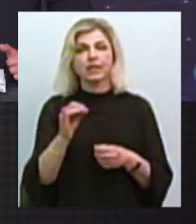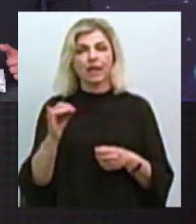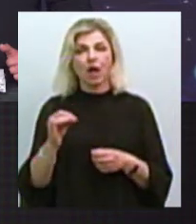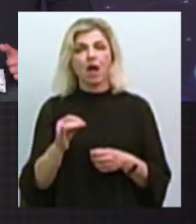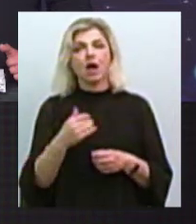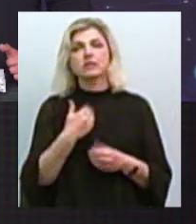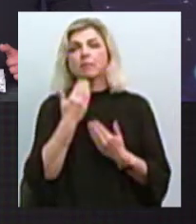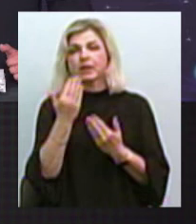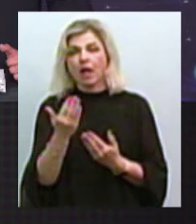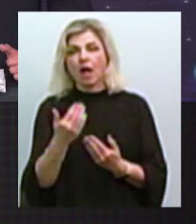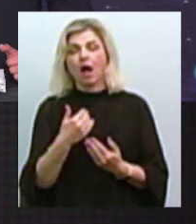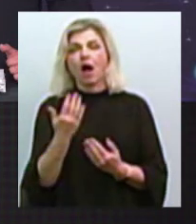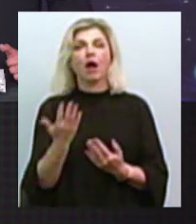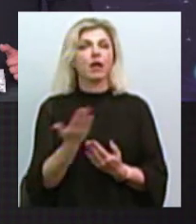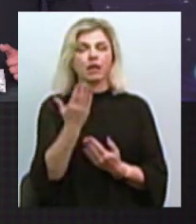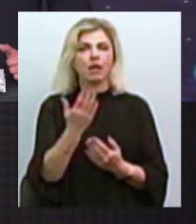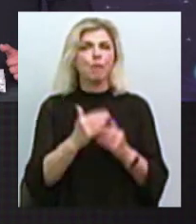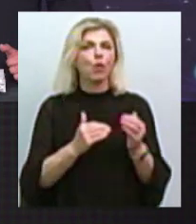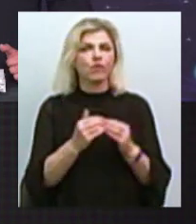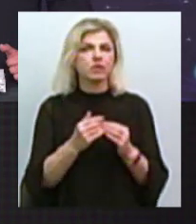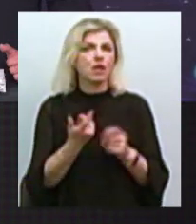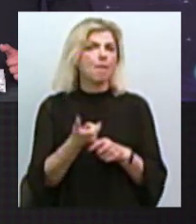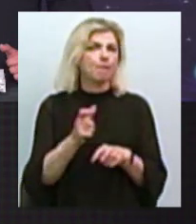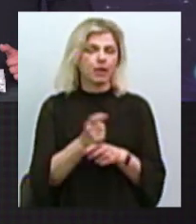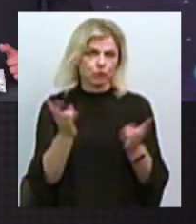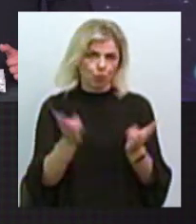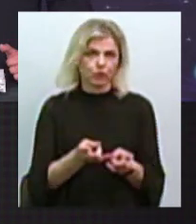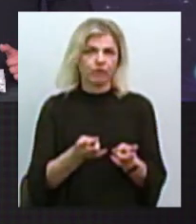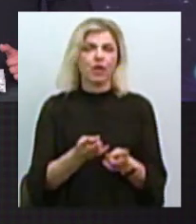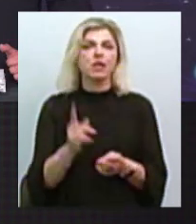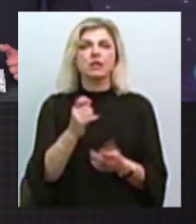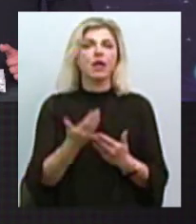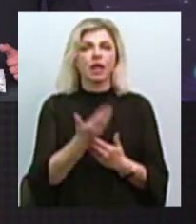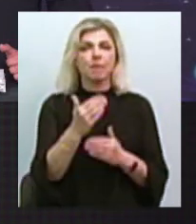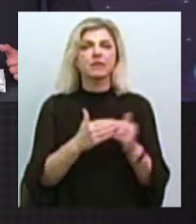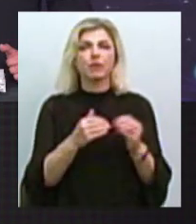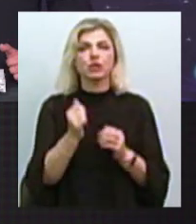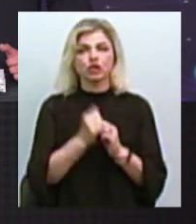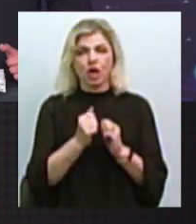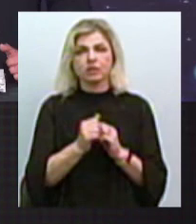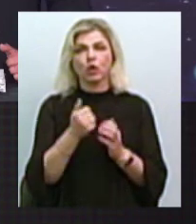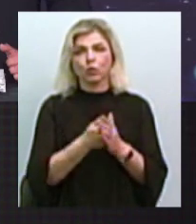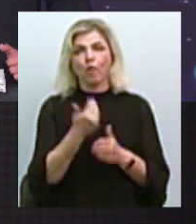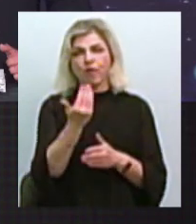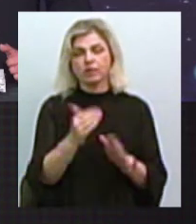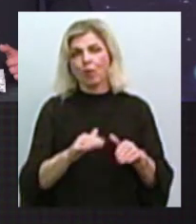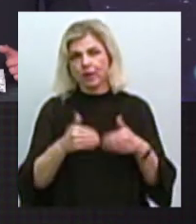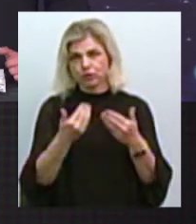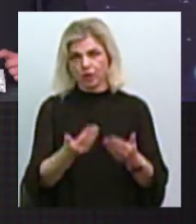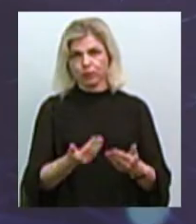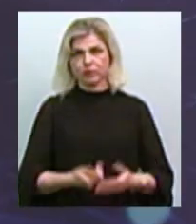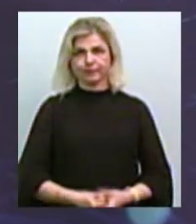я хотів поцікавитися, які професії є найбільш запитані на Миколаївщині, тобто за якими фахівцями до вас найчастіше звертаються підприємства-роботодавці?